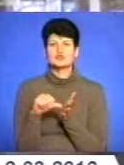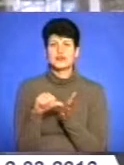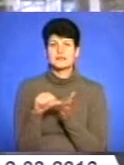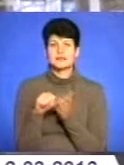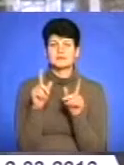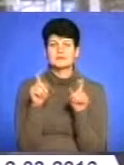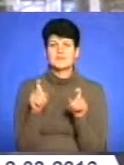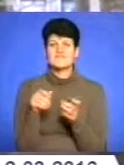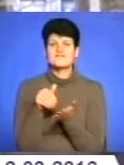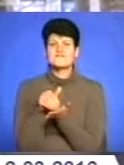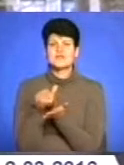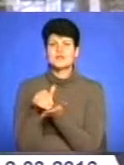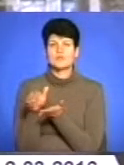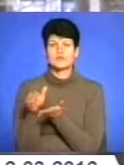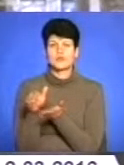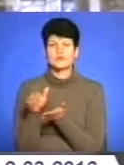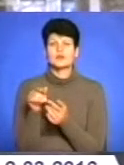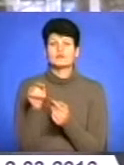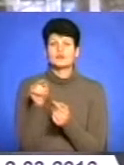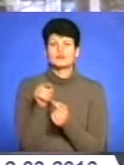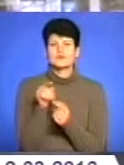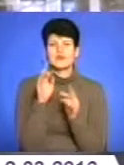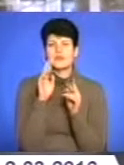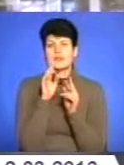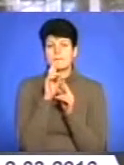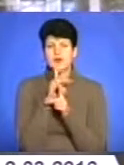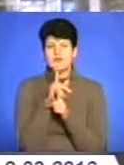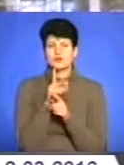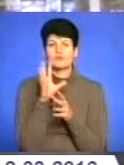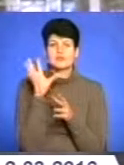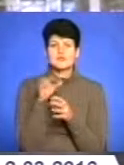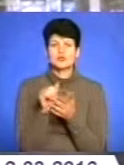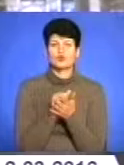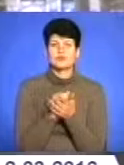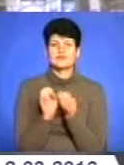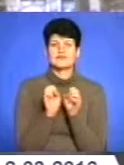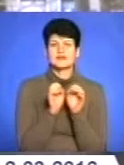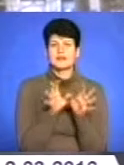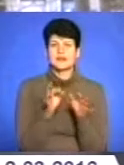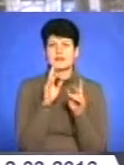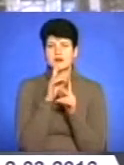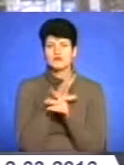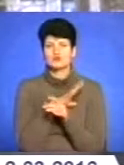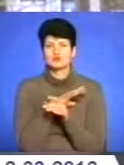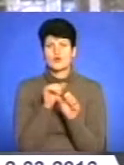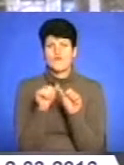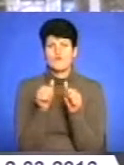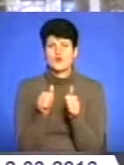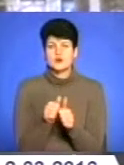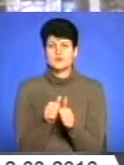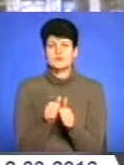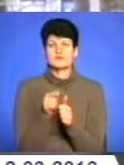тестування відмовлено, в зв'язку з тим, що вони або неправильно, або не всі документи подали, неправильно були оформлені, то